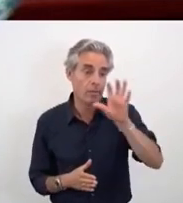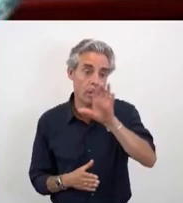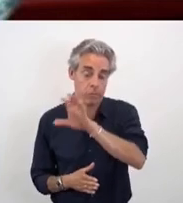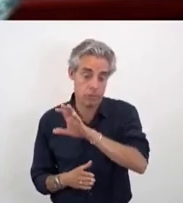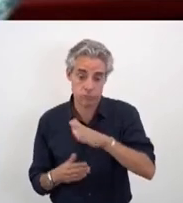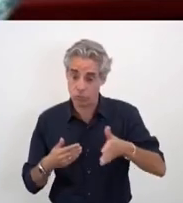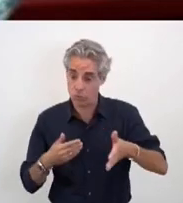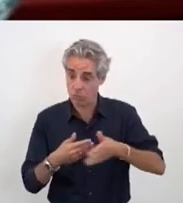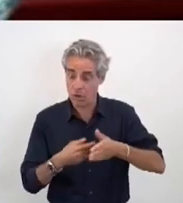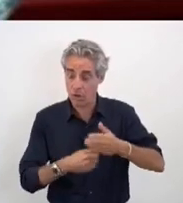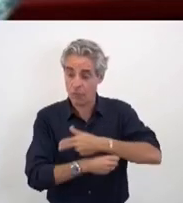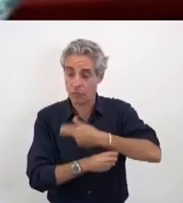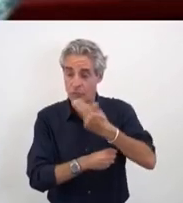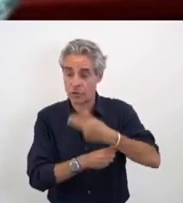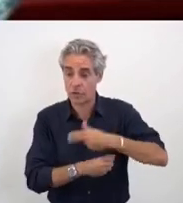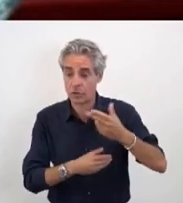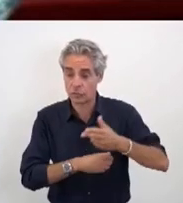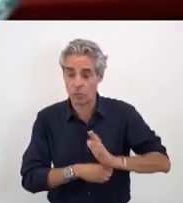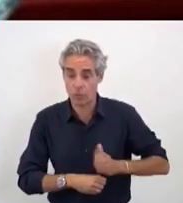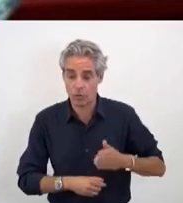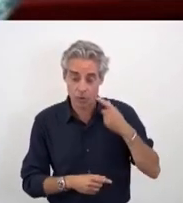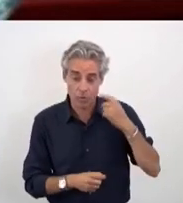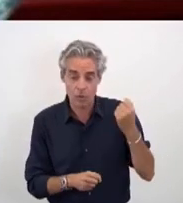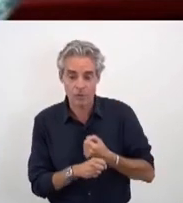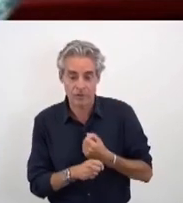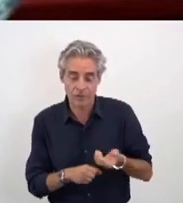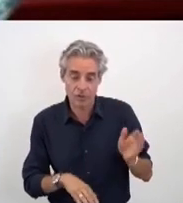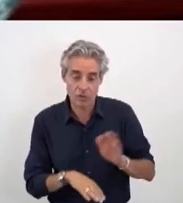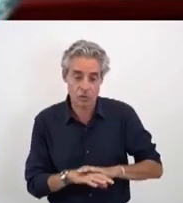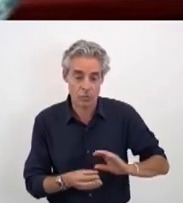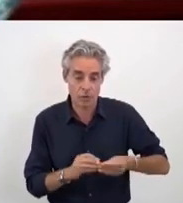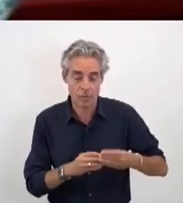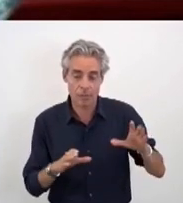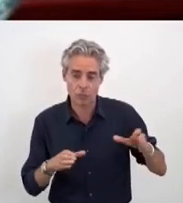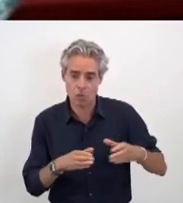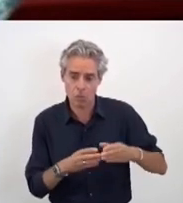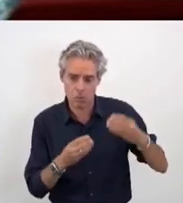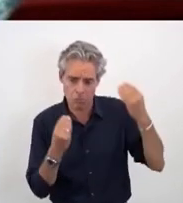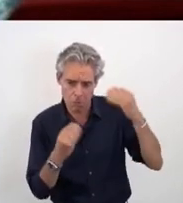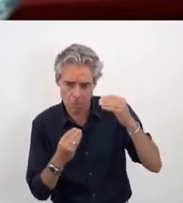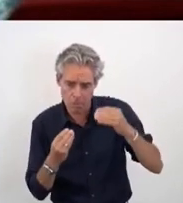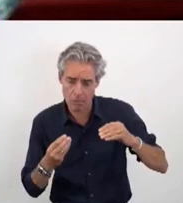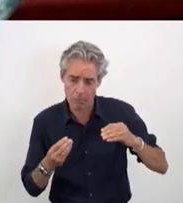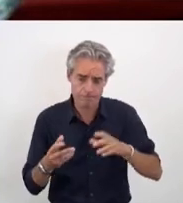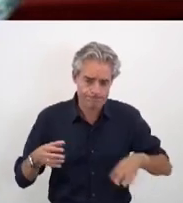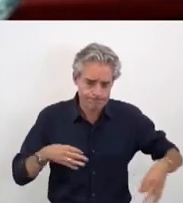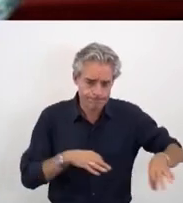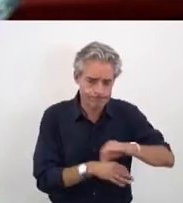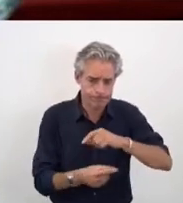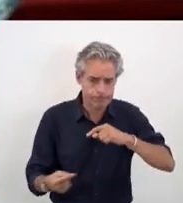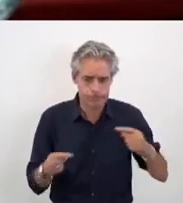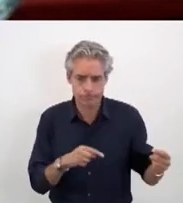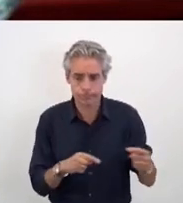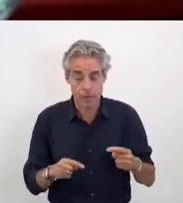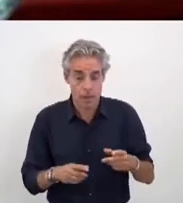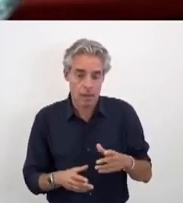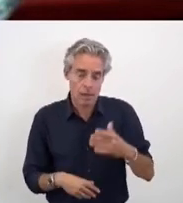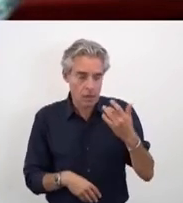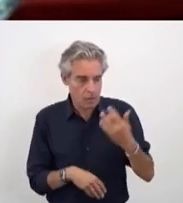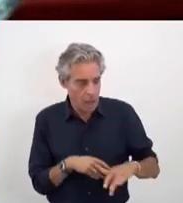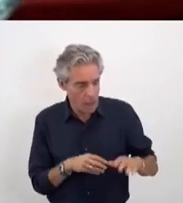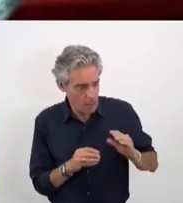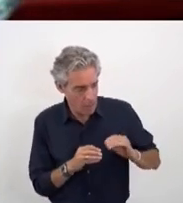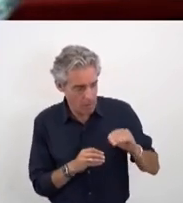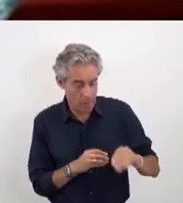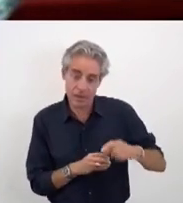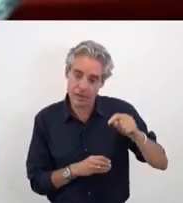jouxtent la nôtre pour travailler sur les phénomènes de bande entre les communes. Ça n'a que trop tardé. Il